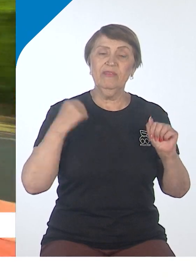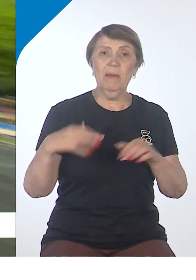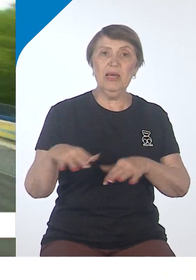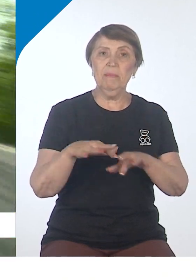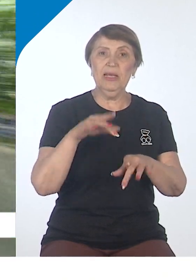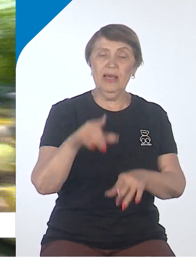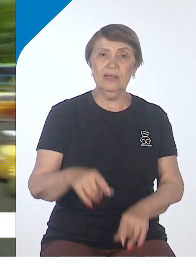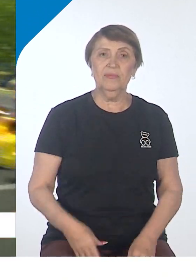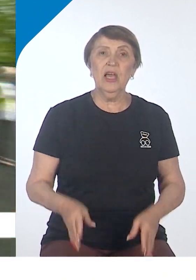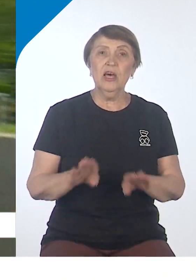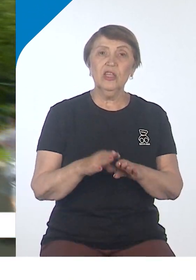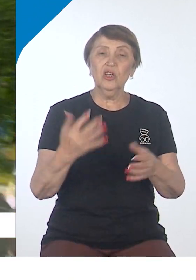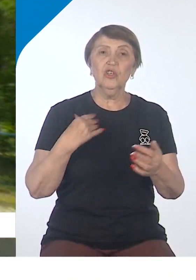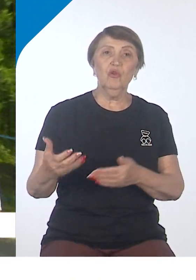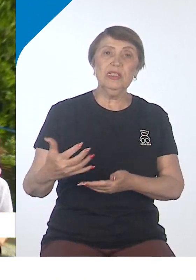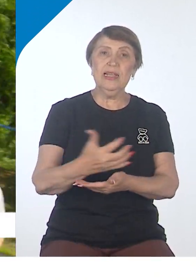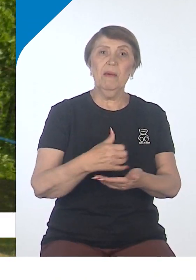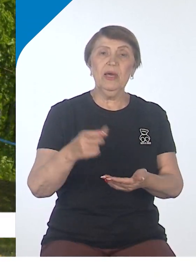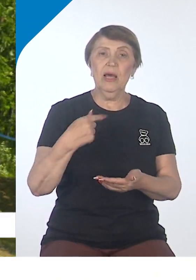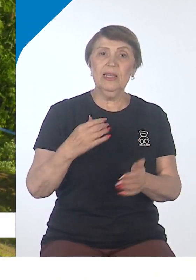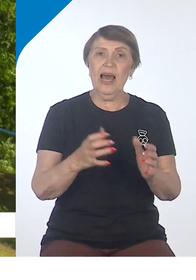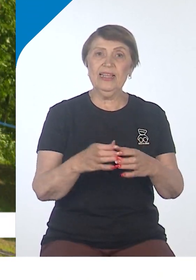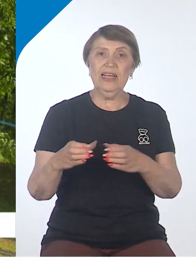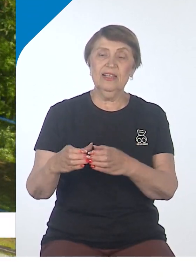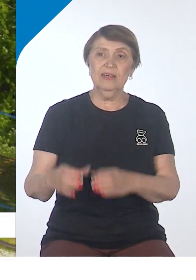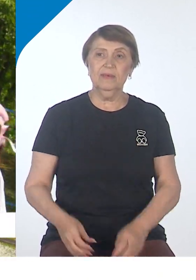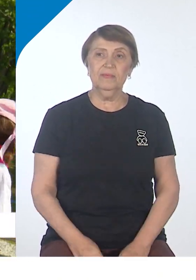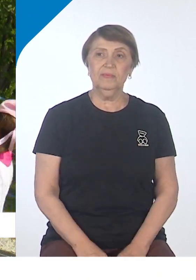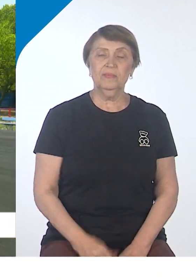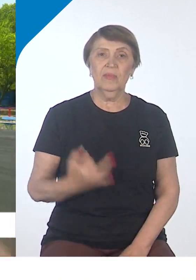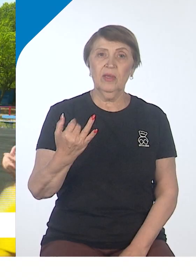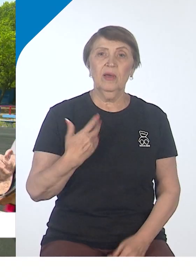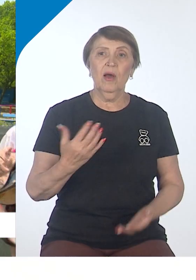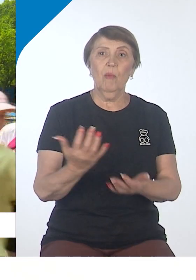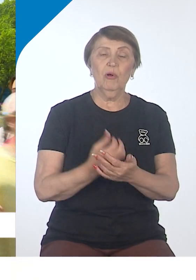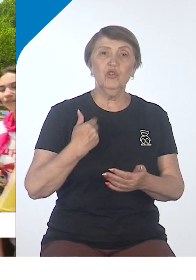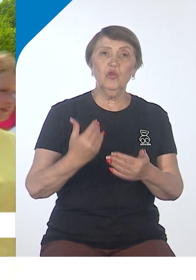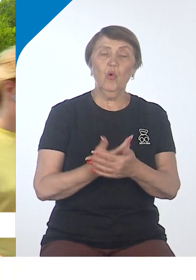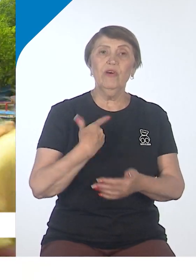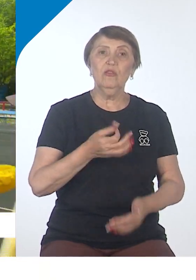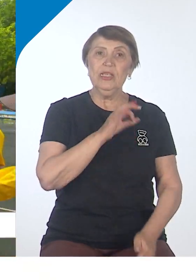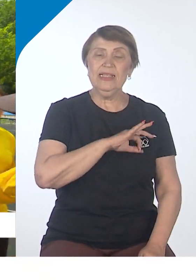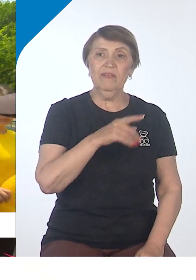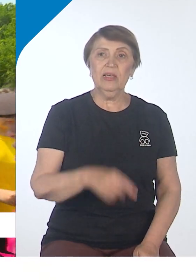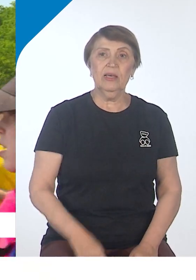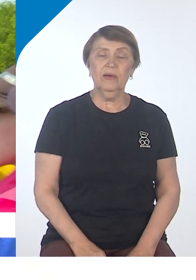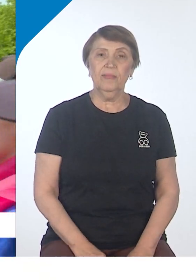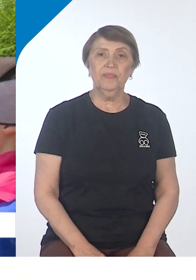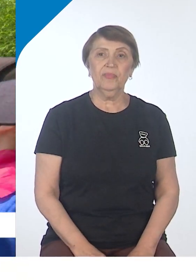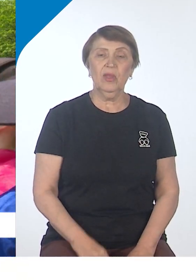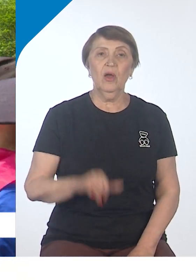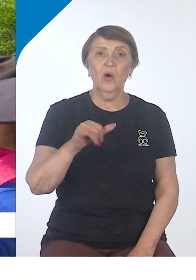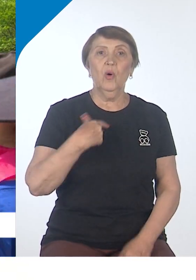набирают себе отряды по направлениям. Это позволяет детям пройти профориентацию и даже получить новые навыки. У нас первая и третья